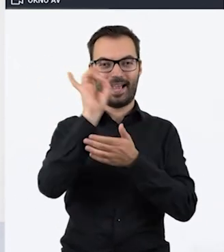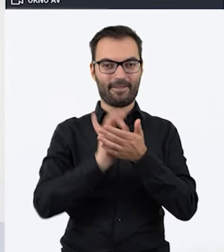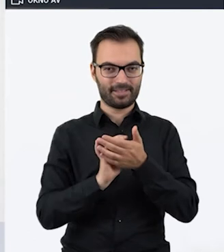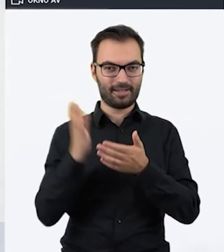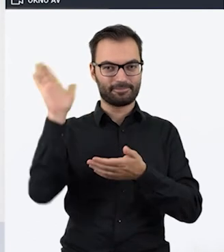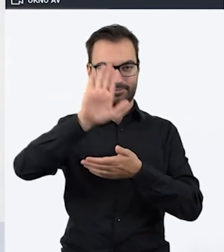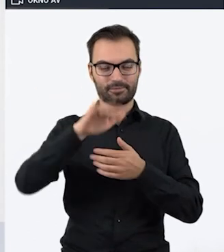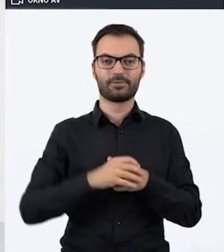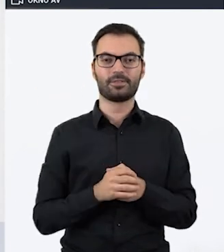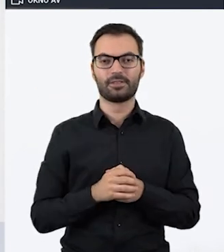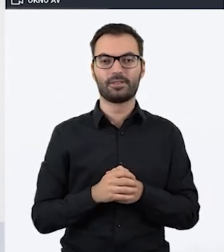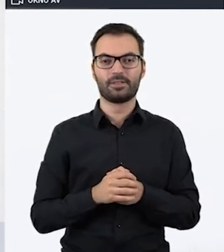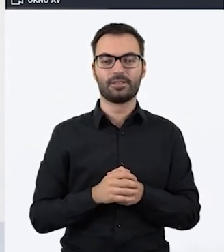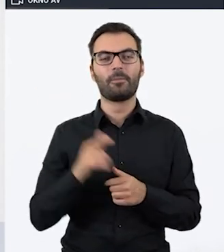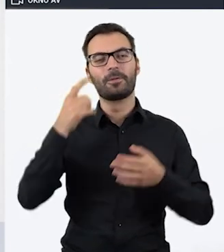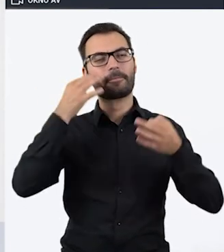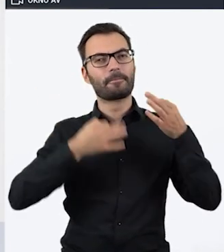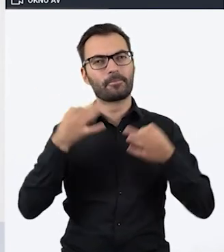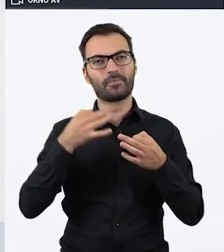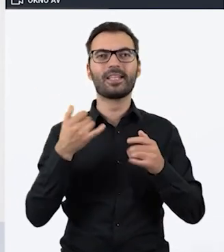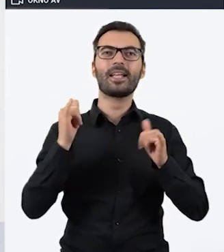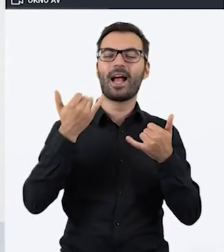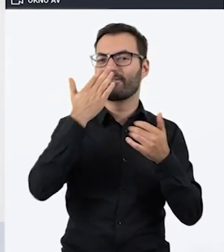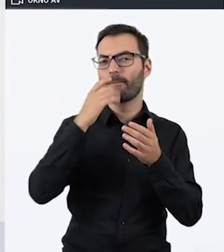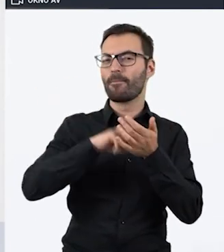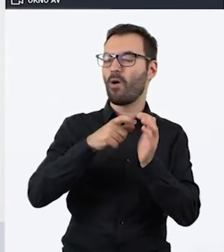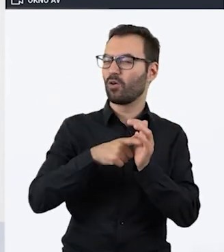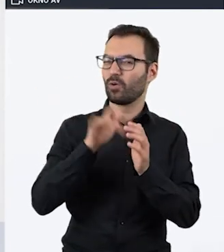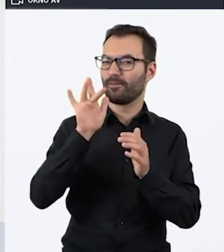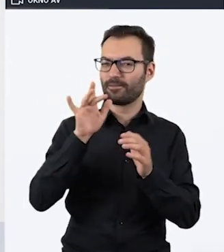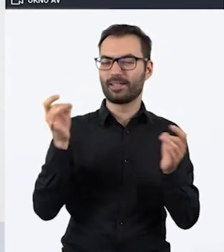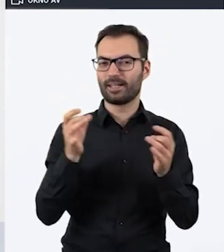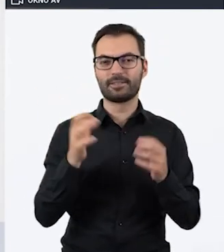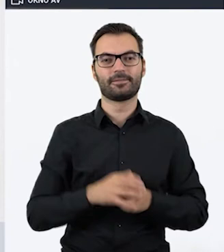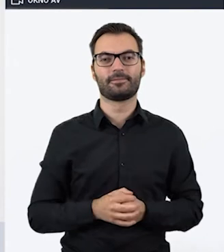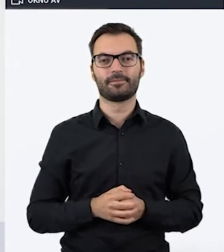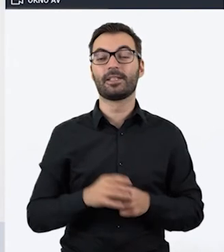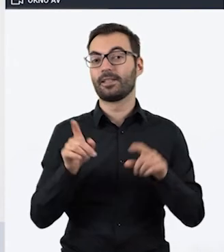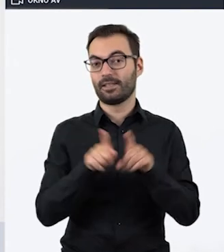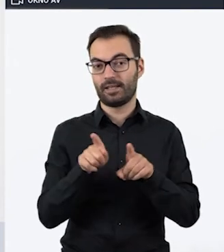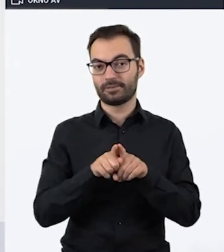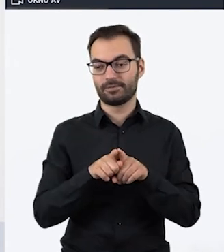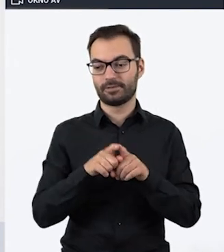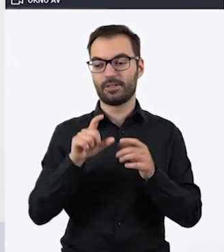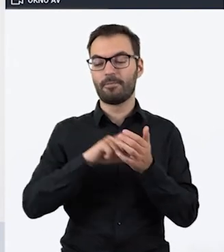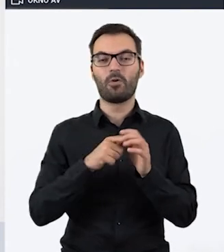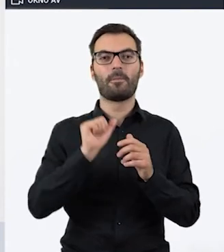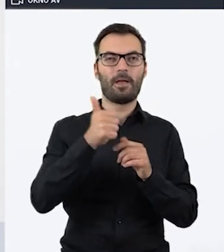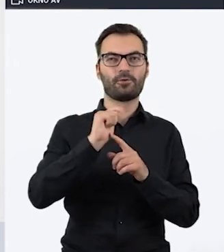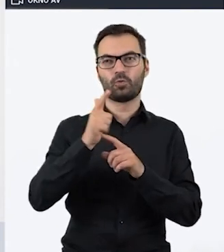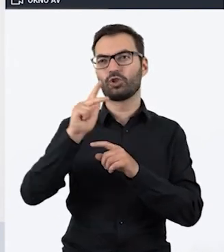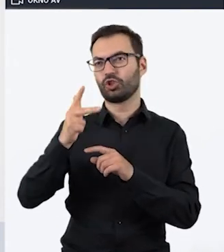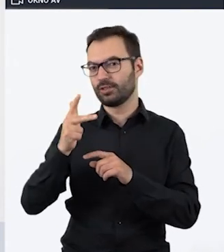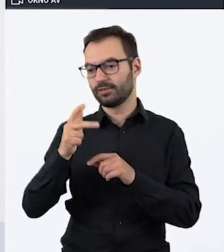Musimy również się zastanowić, jakie pomieszczenia chcemy stworzyć w naszej grze oraz, to jest pomieszczenie pierwsze, drugie, trzecie w tym